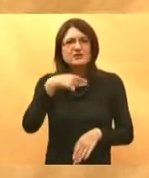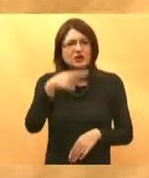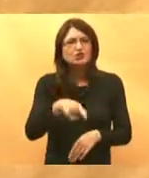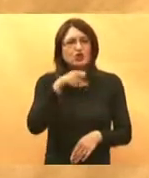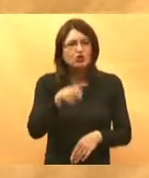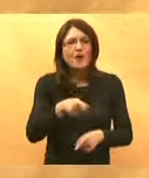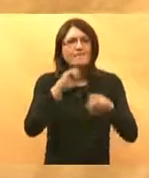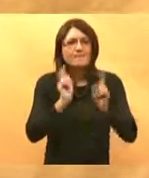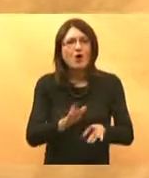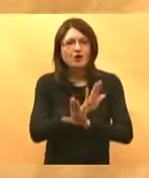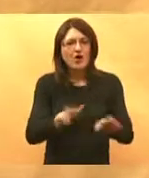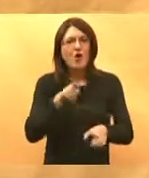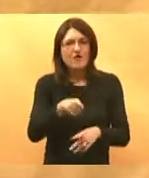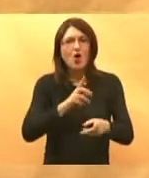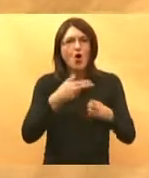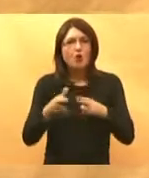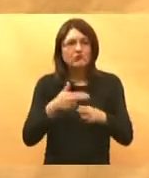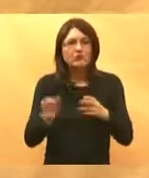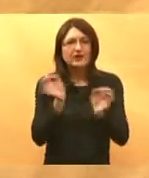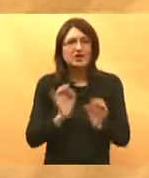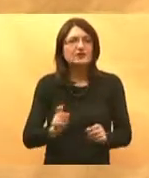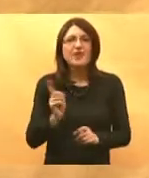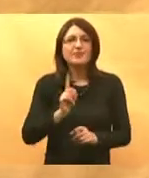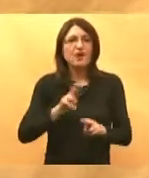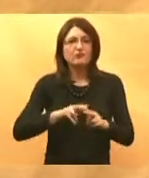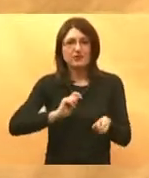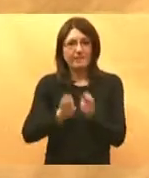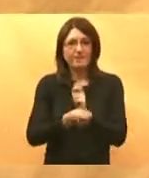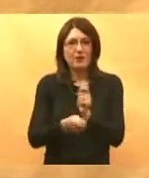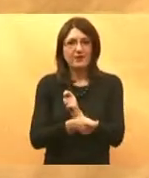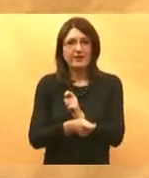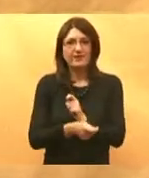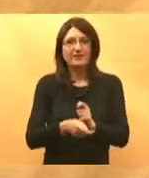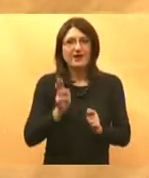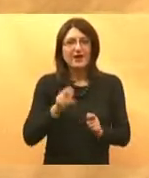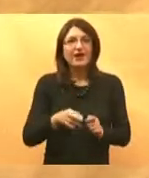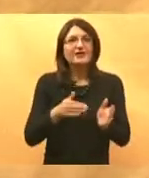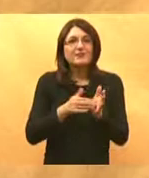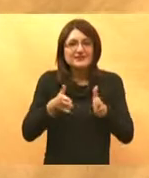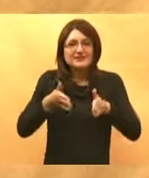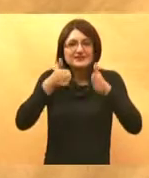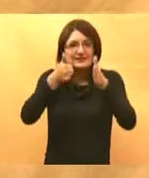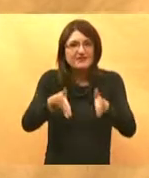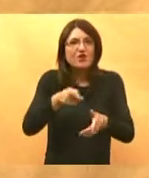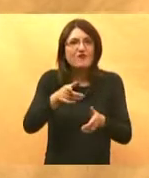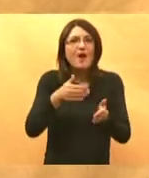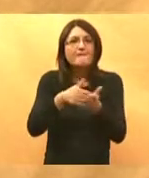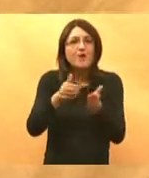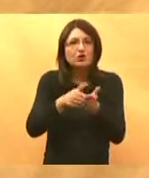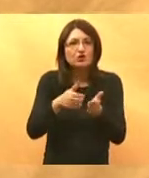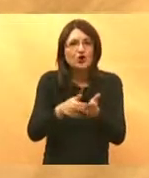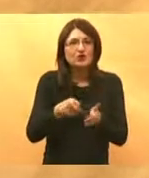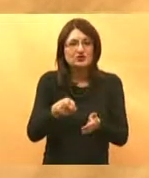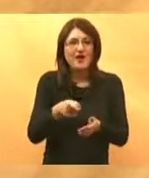sustav tako i tako uredi do promjena puno neće biti ono što nama fali jesu ne kliničke smjernice za potrošnju ljekova nego financijske